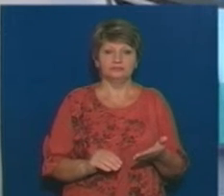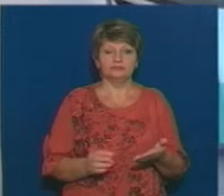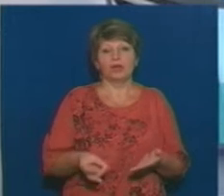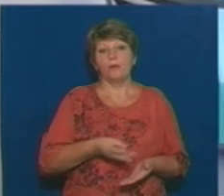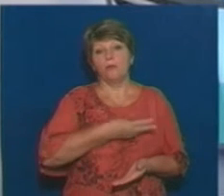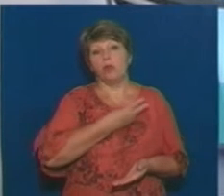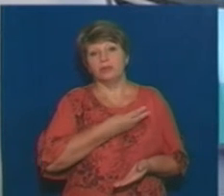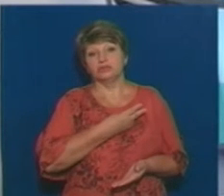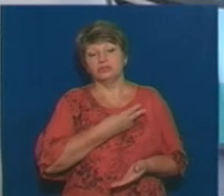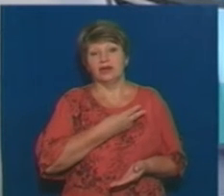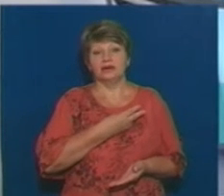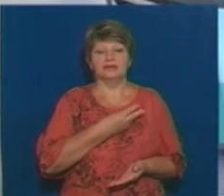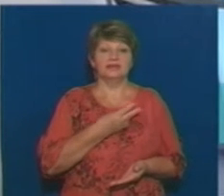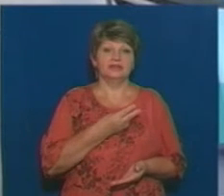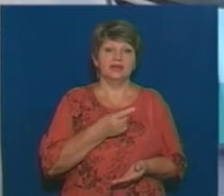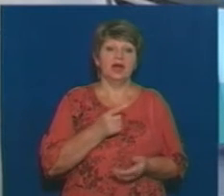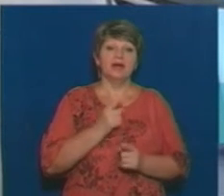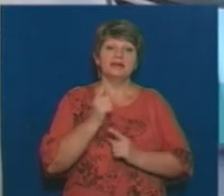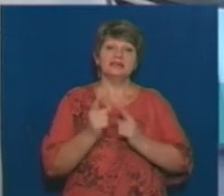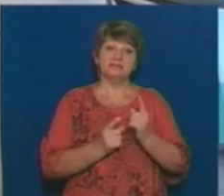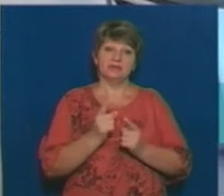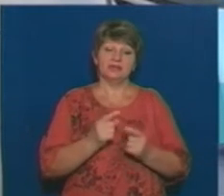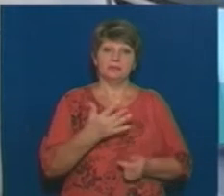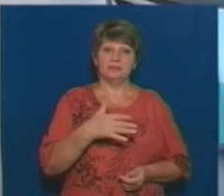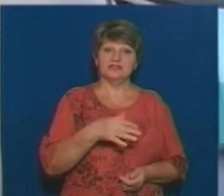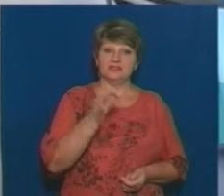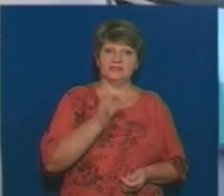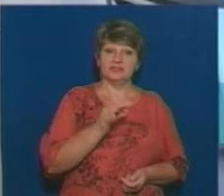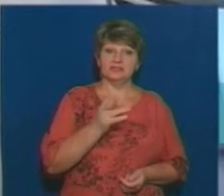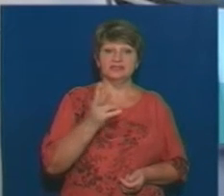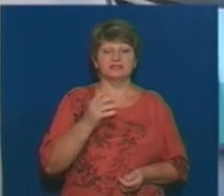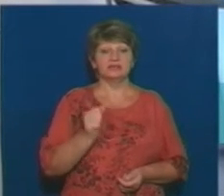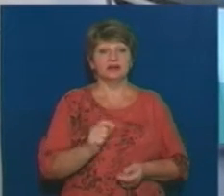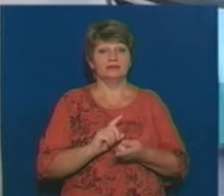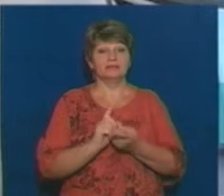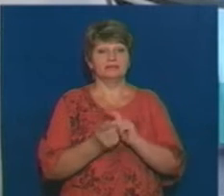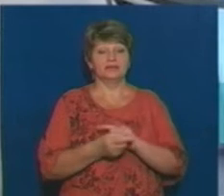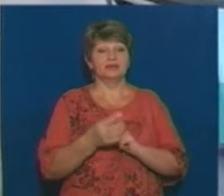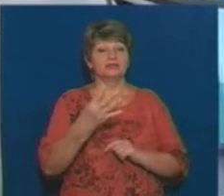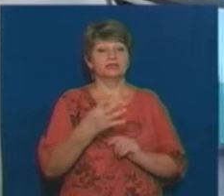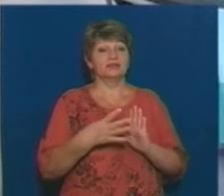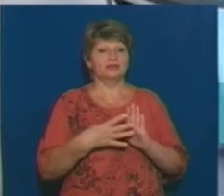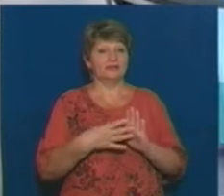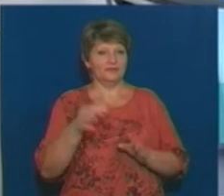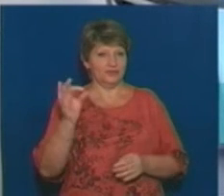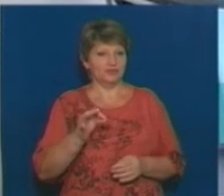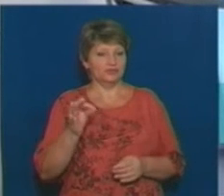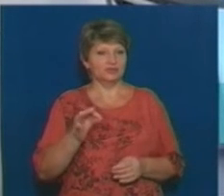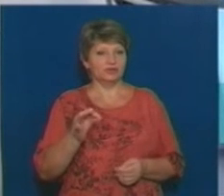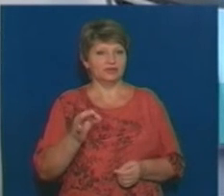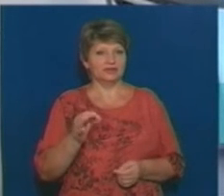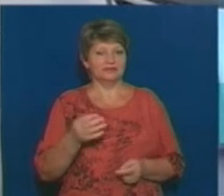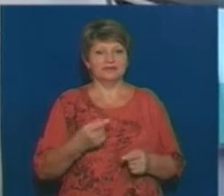побажання чи не побажання антимонопольного комітету. Вони змінюють 50% на 49%. Це такий, ніби, знаєте,